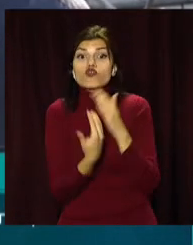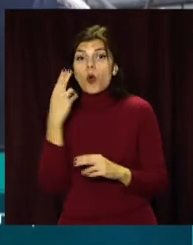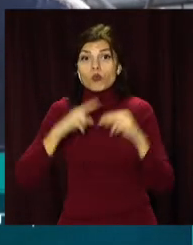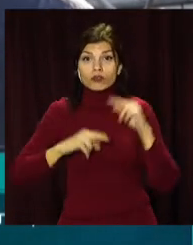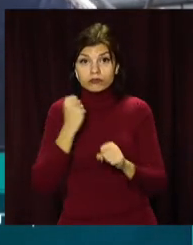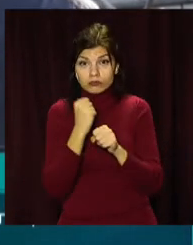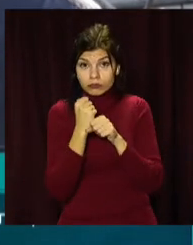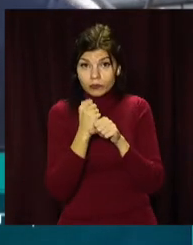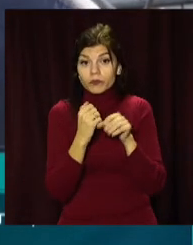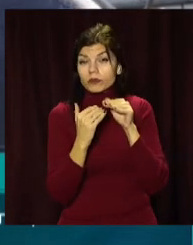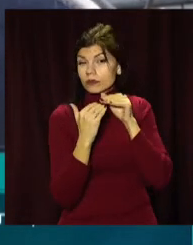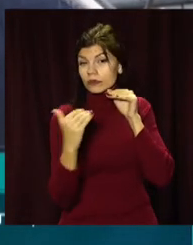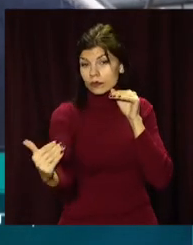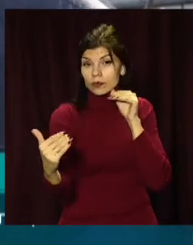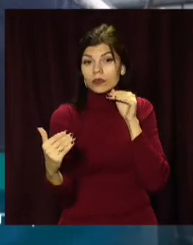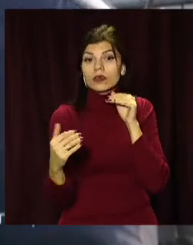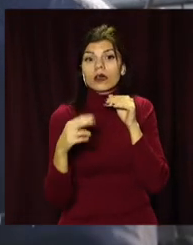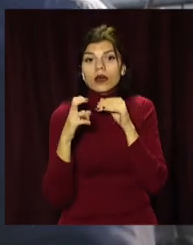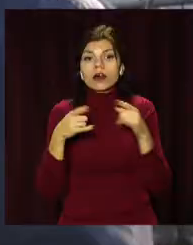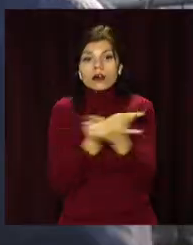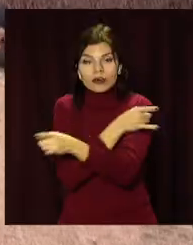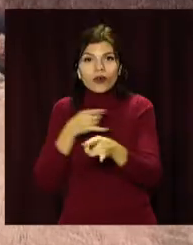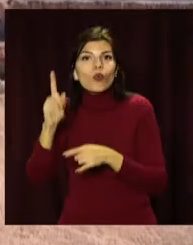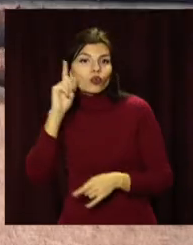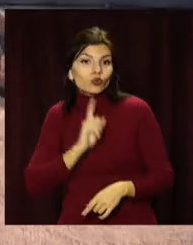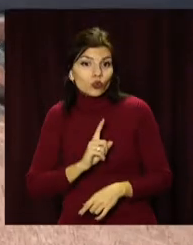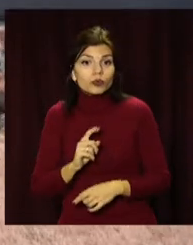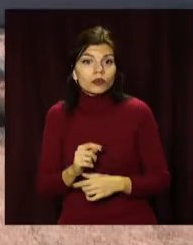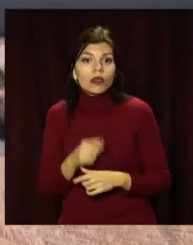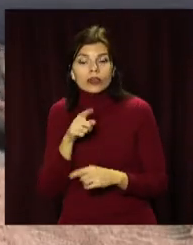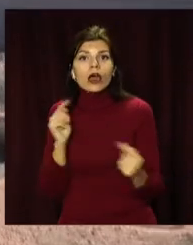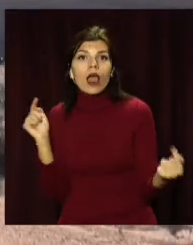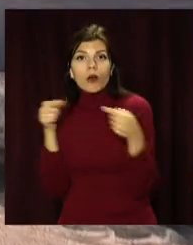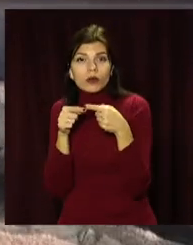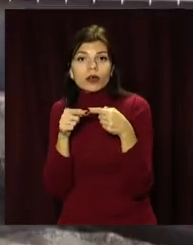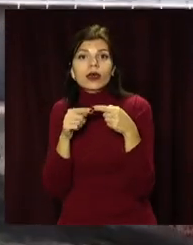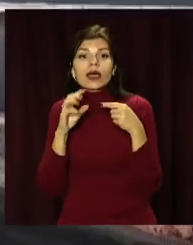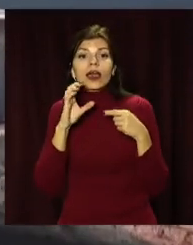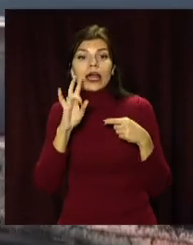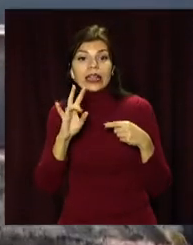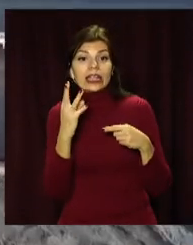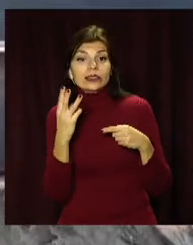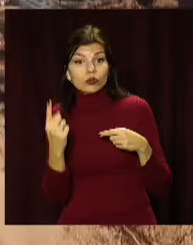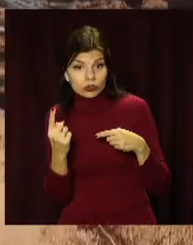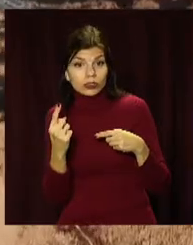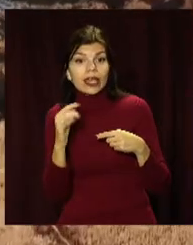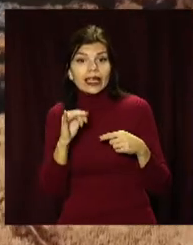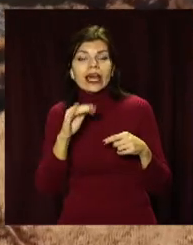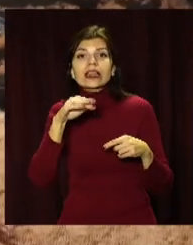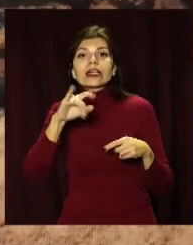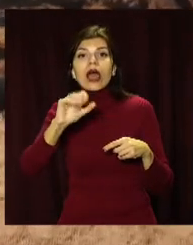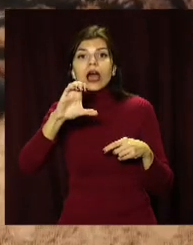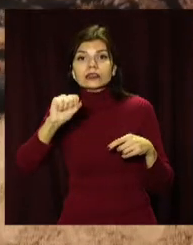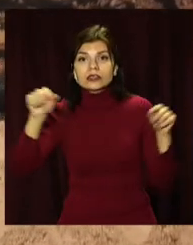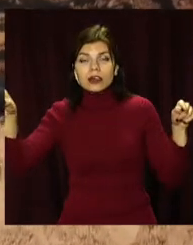будівництво. Зараз у нас будується транспортна розв'язка двох рівнях. Вона з'єднає трасу Н31 і трасу